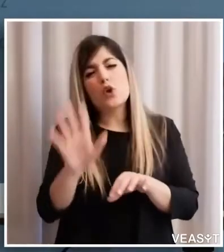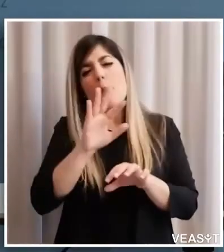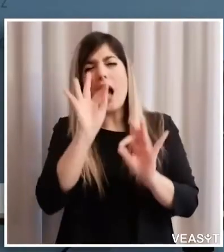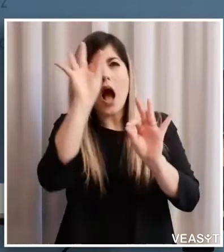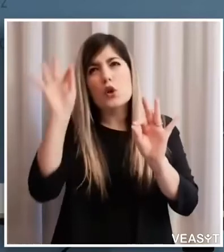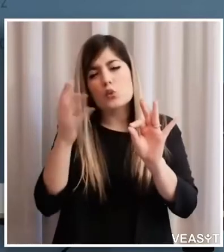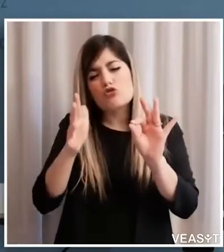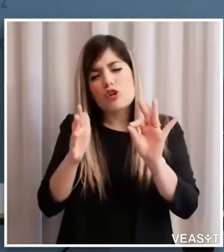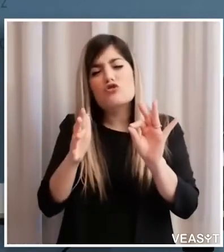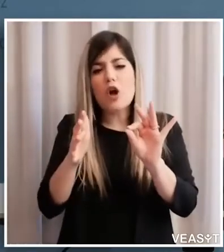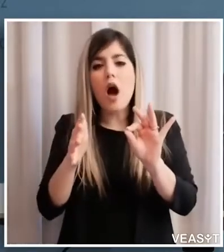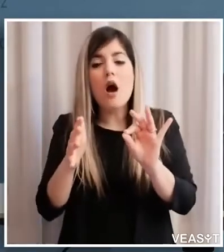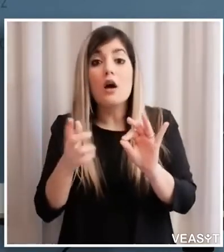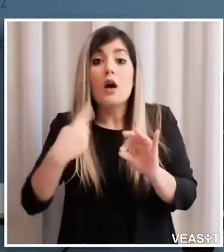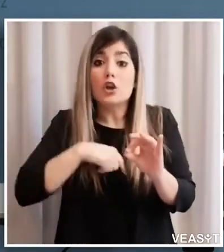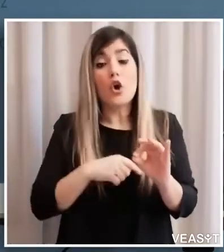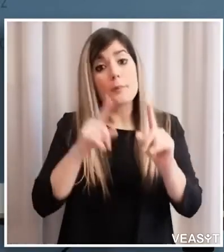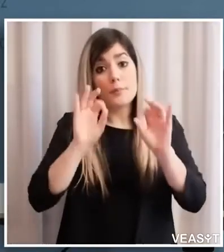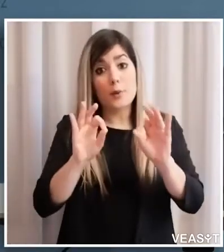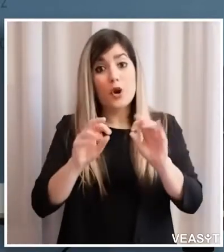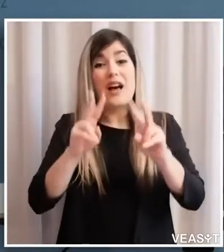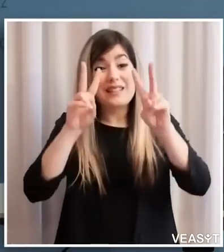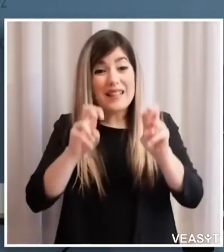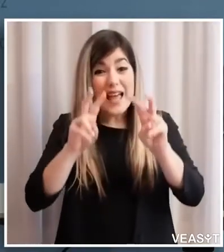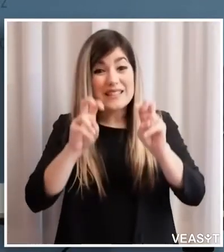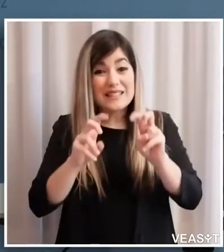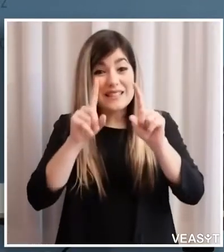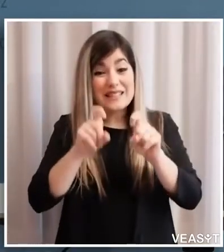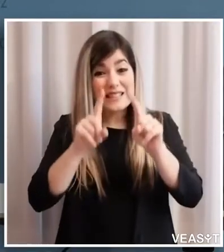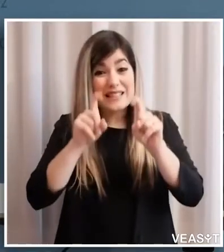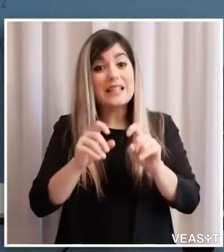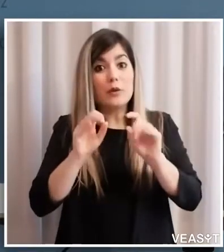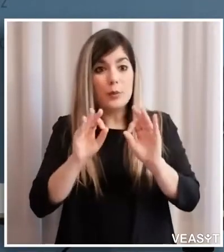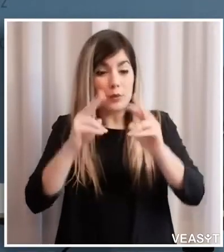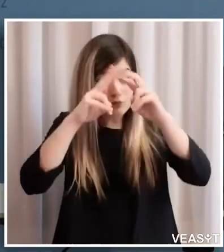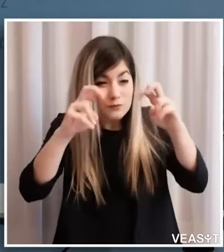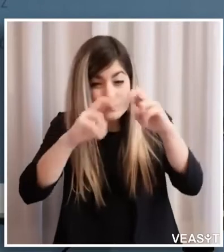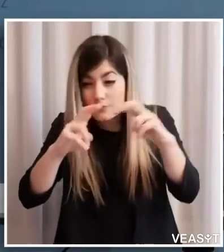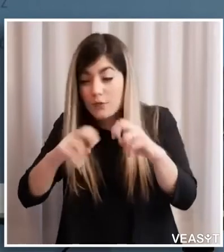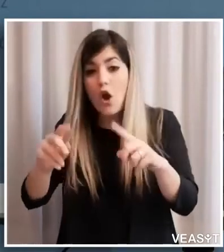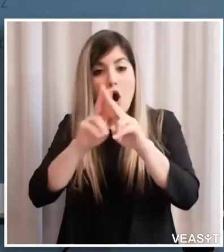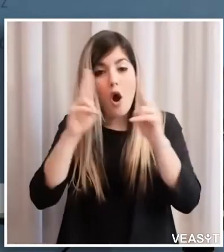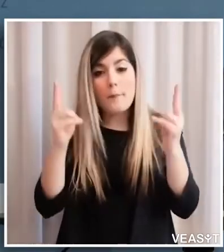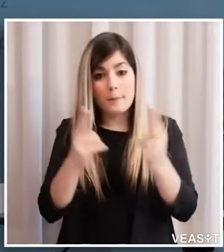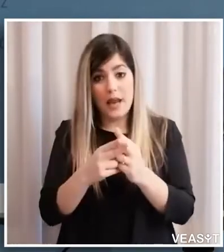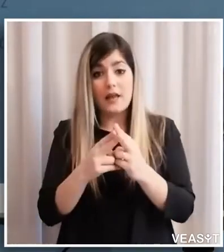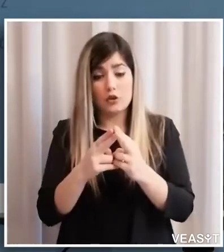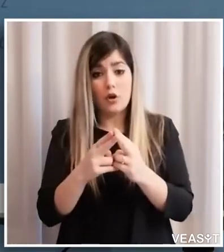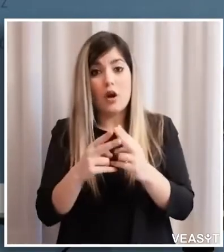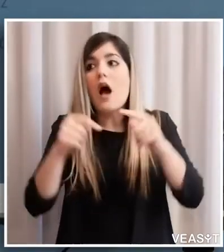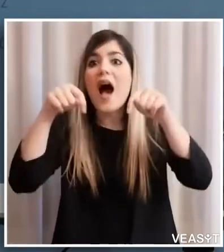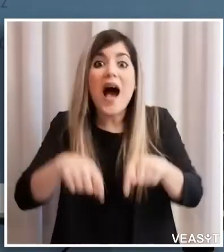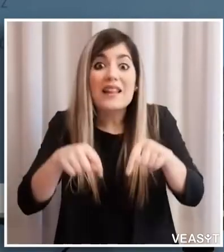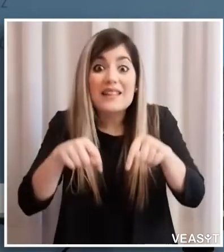completo uno screening completo di tutti i 530.000 altri tesini ora attualmente non è ancora possibile non ci sono